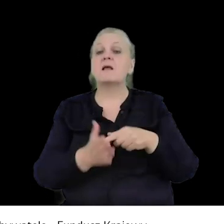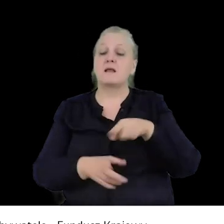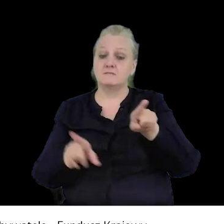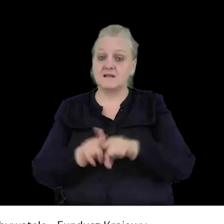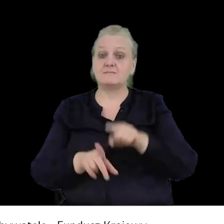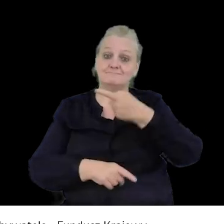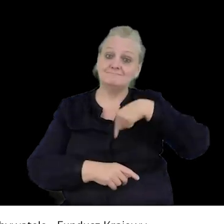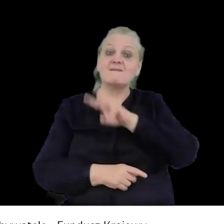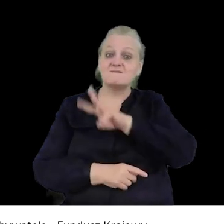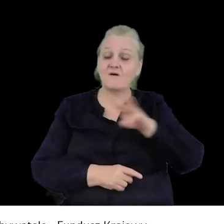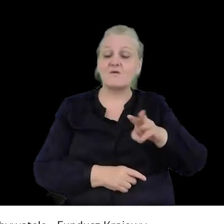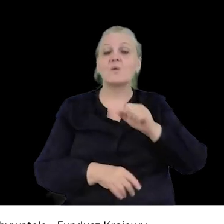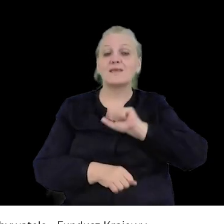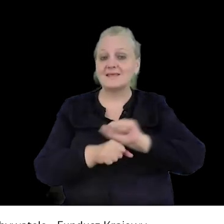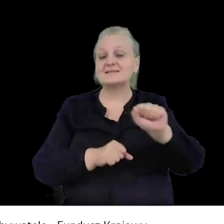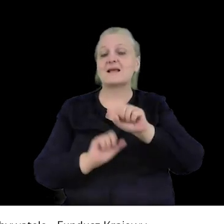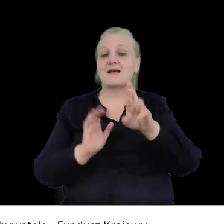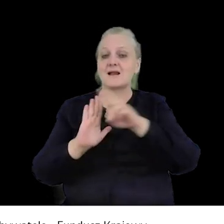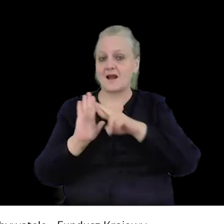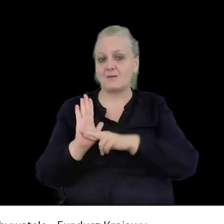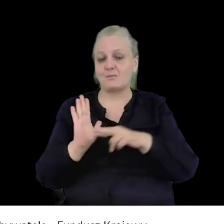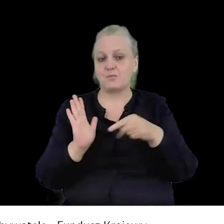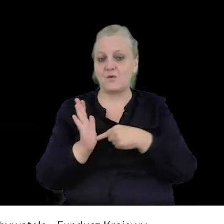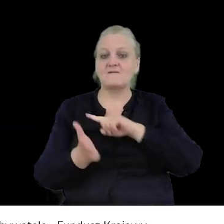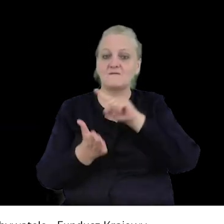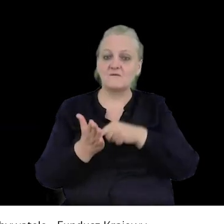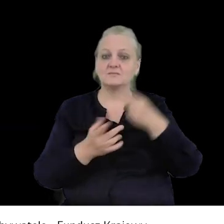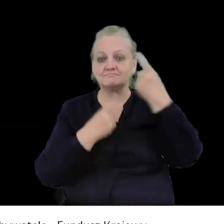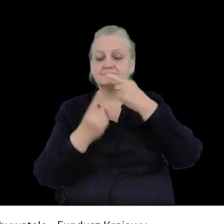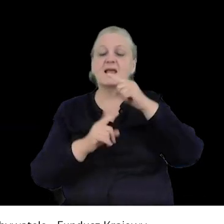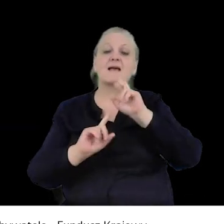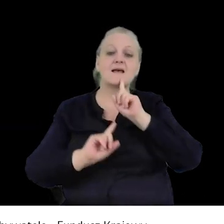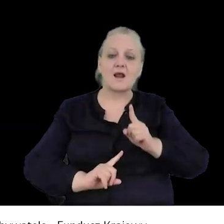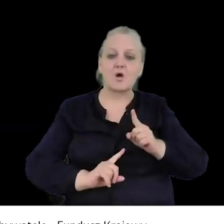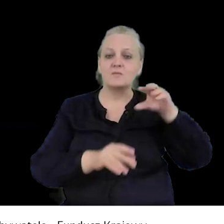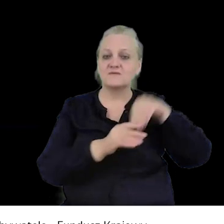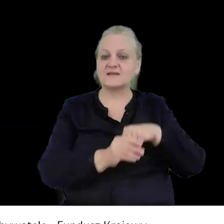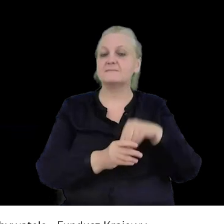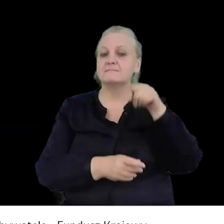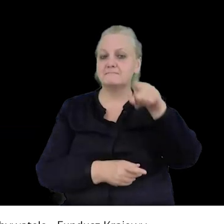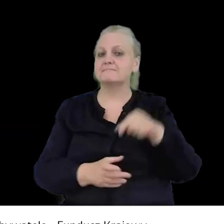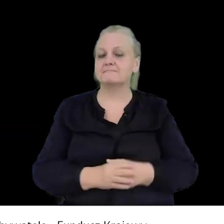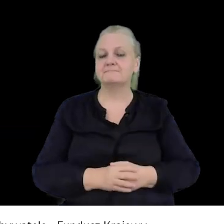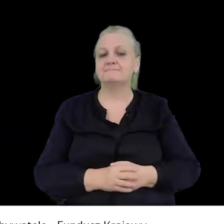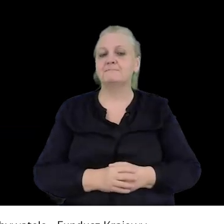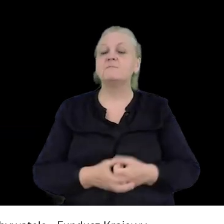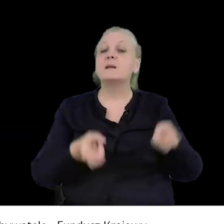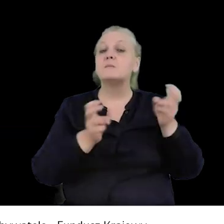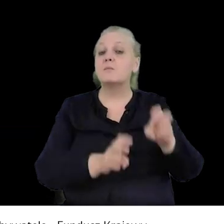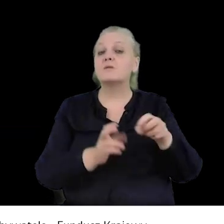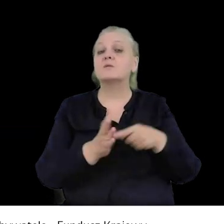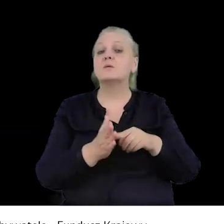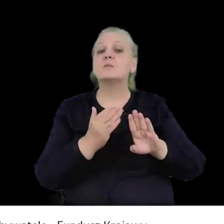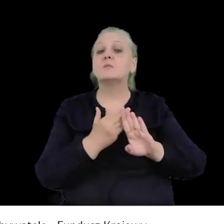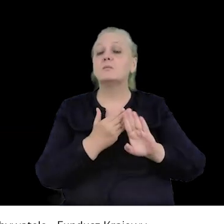znaleźć raport z właśnie wnioskami i rekomendacjami, który powstał po